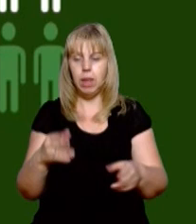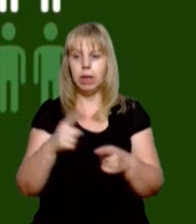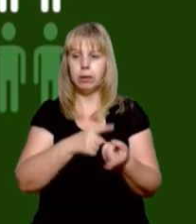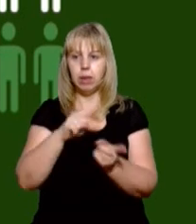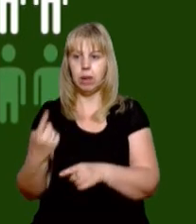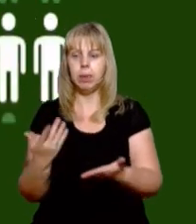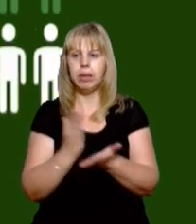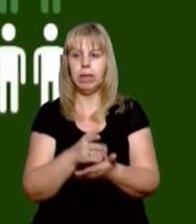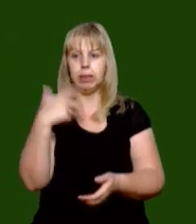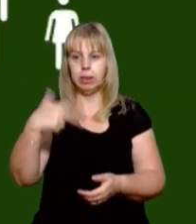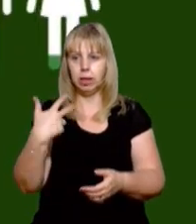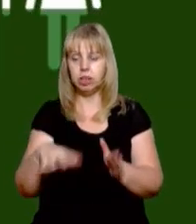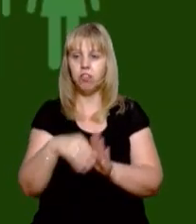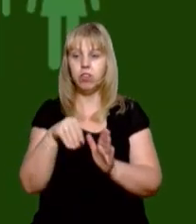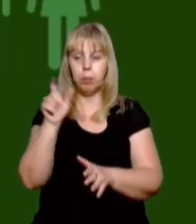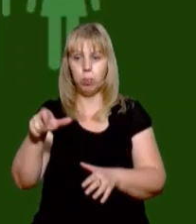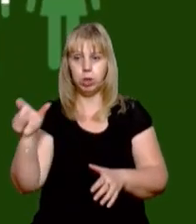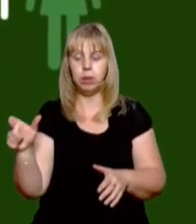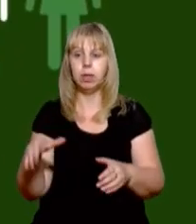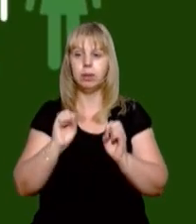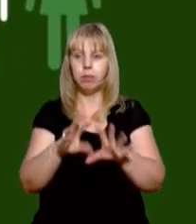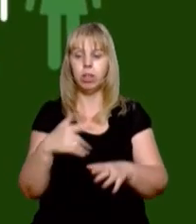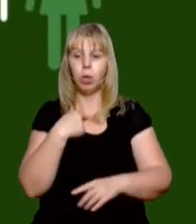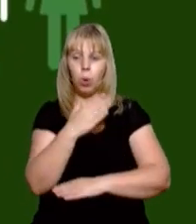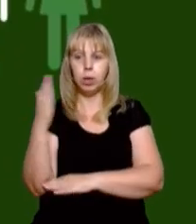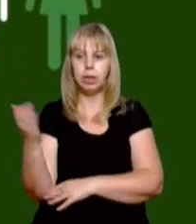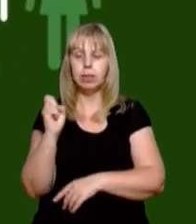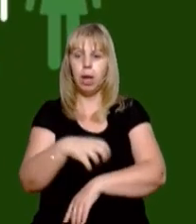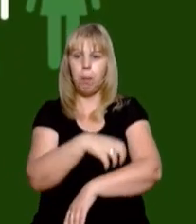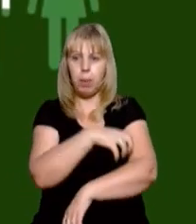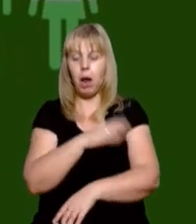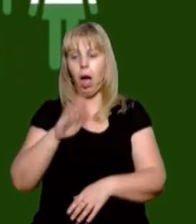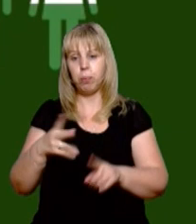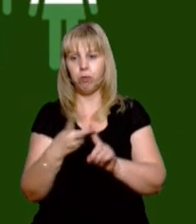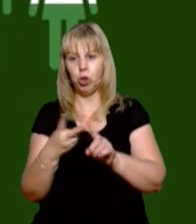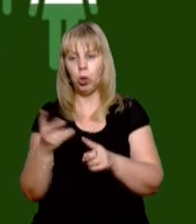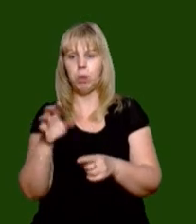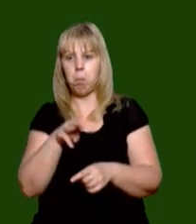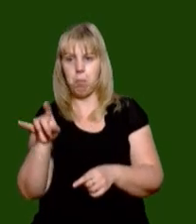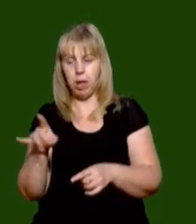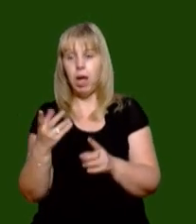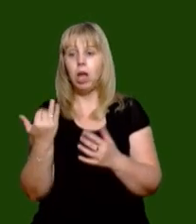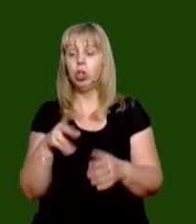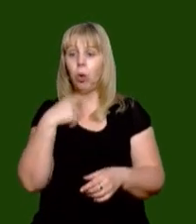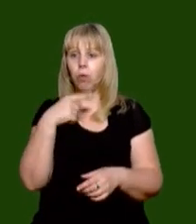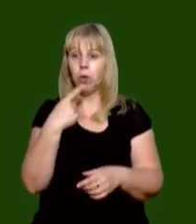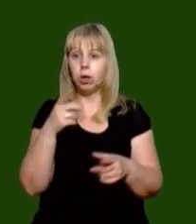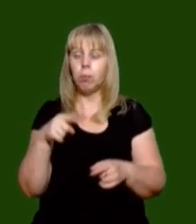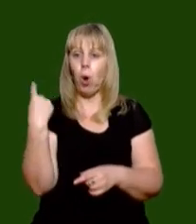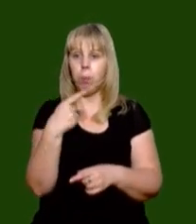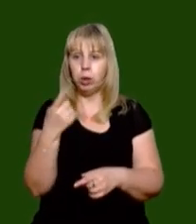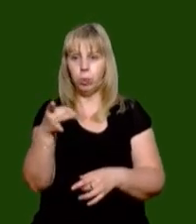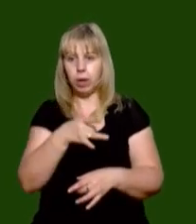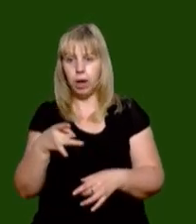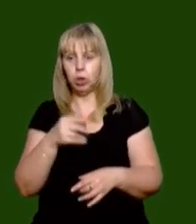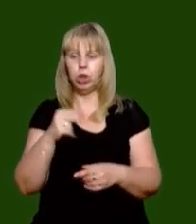на Закарпатті є 30. Виборці віддаватимуть голоси насамперед за партії, а потім за кандидатів. Якщо ми говоримо про обласну,